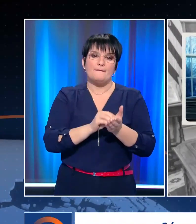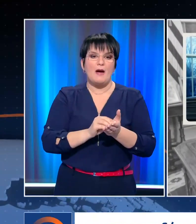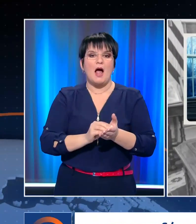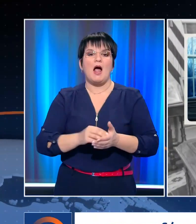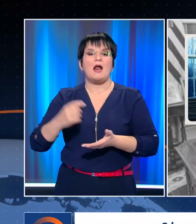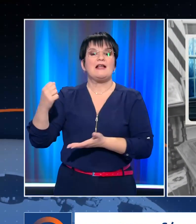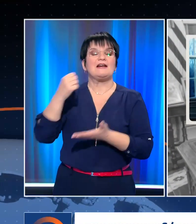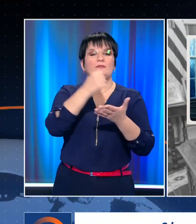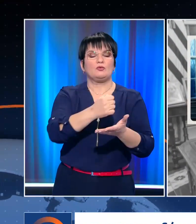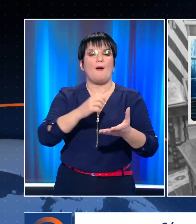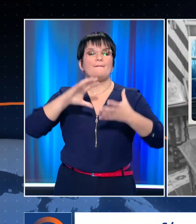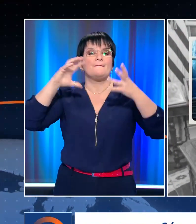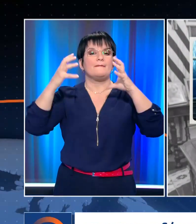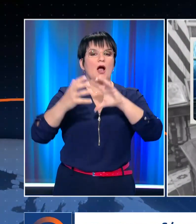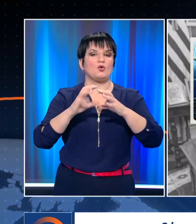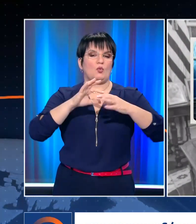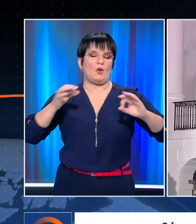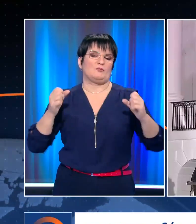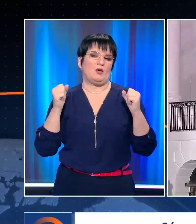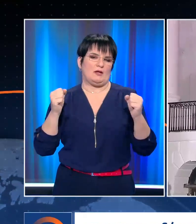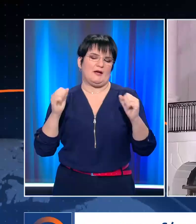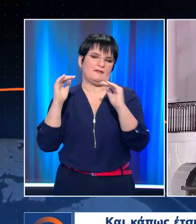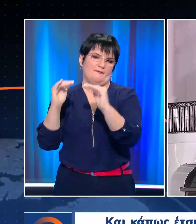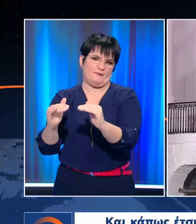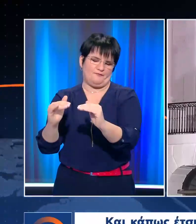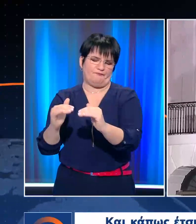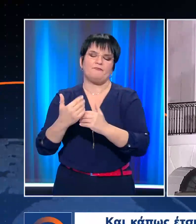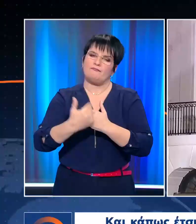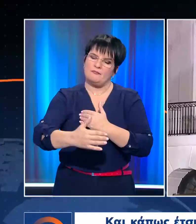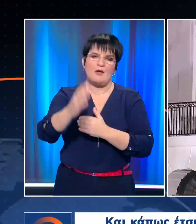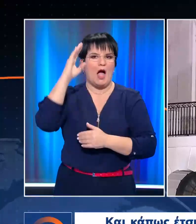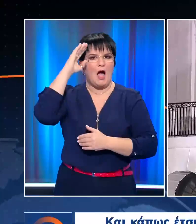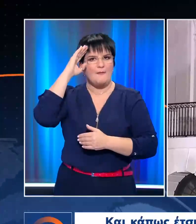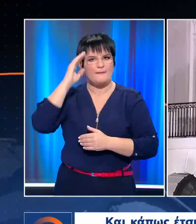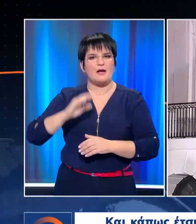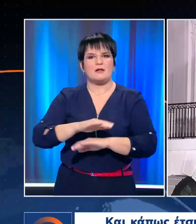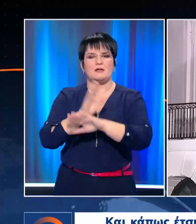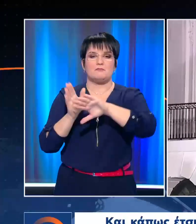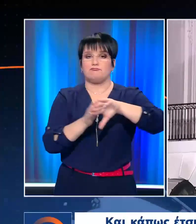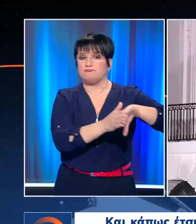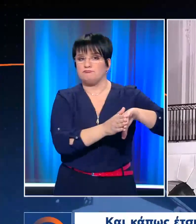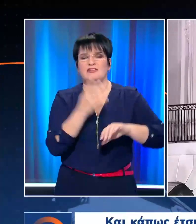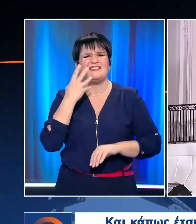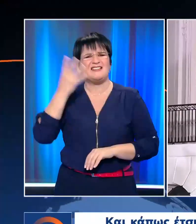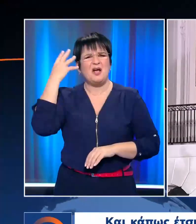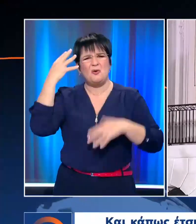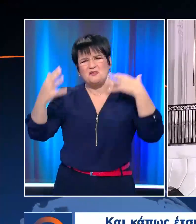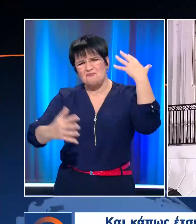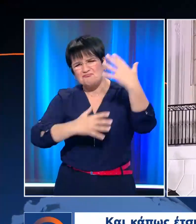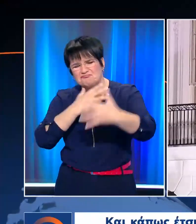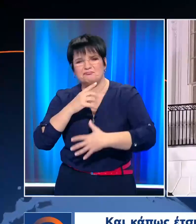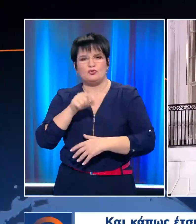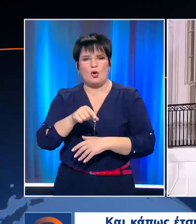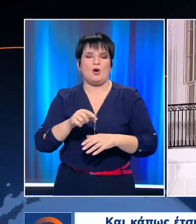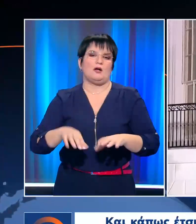χρηματοδότησης του Παγκόσμιου Οργανισμού Υγείας. Και κάπως έτσι η Αμερική βάζει τελεία σε τέσσερα χρόνια χάος και πόλωσης και